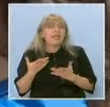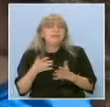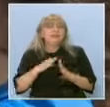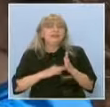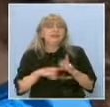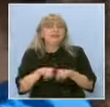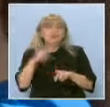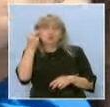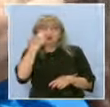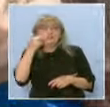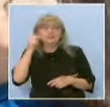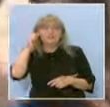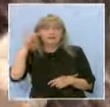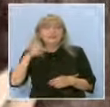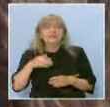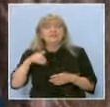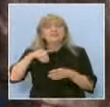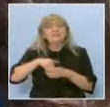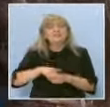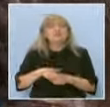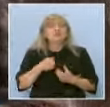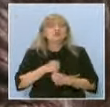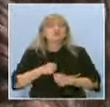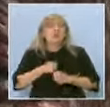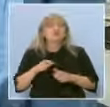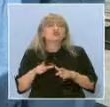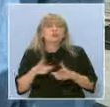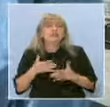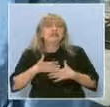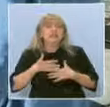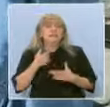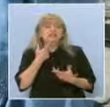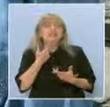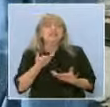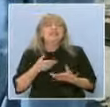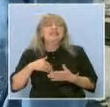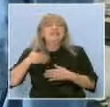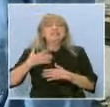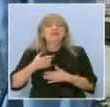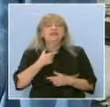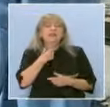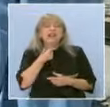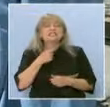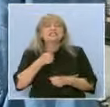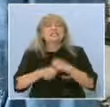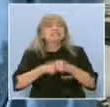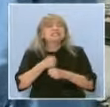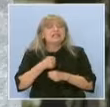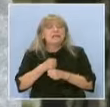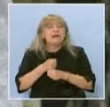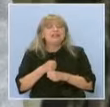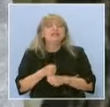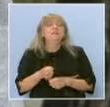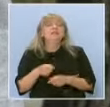и така нататък. За навлизането в сложната философска материя основна заслуга имат извънкласните занимания на младите математици, които